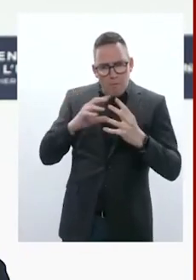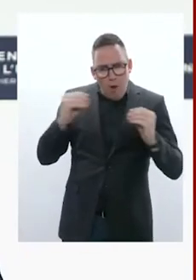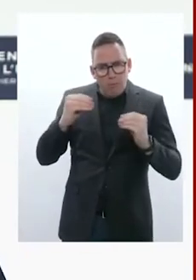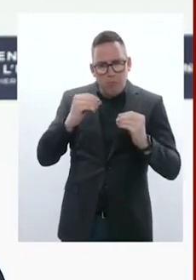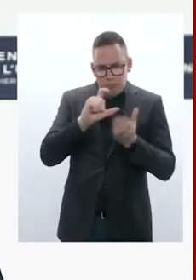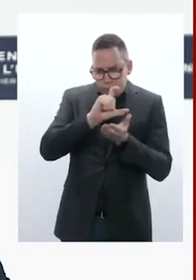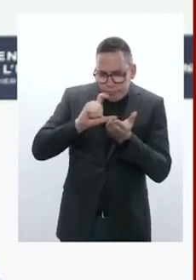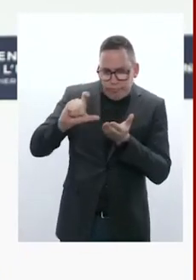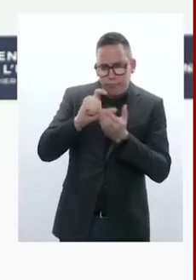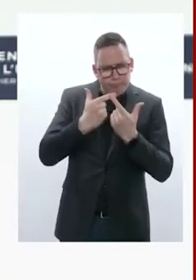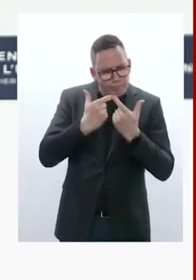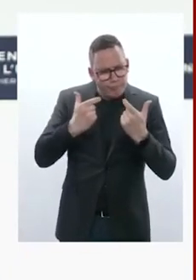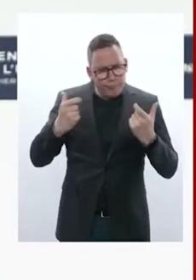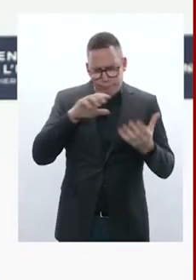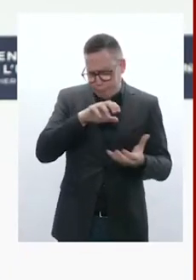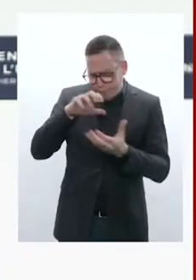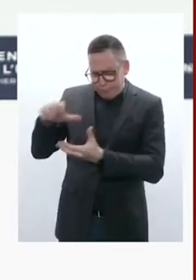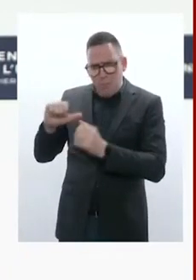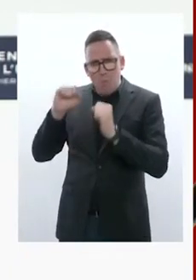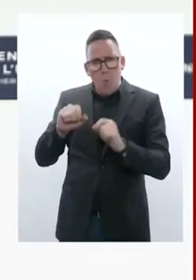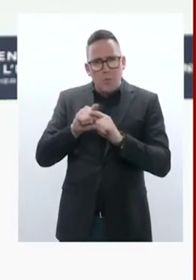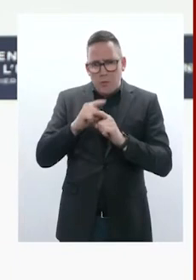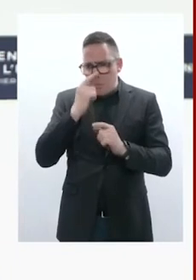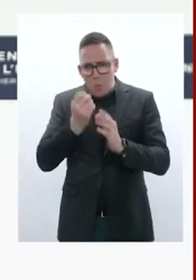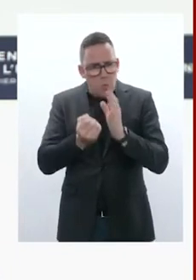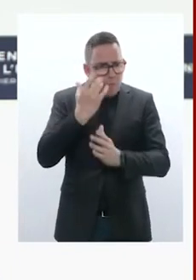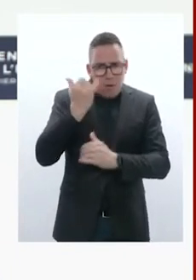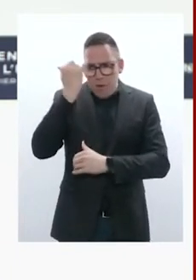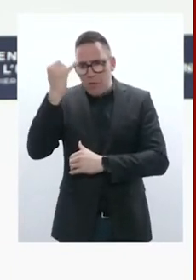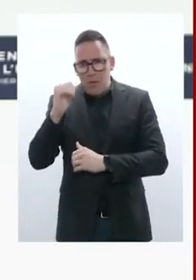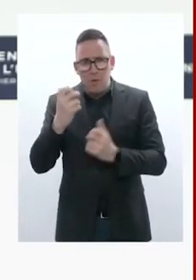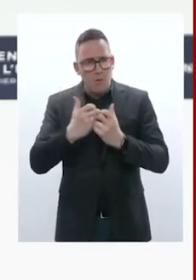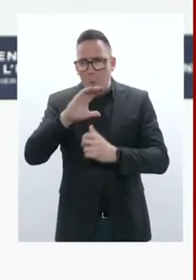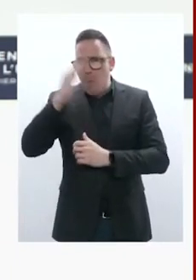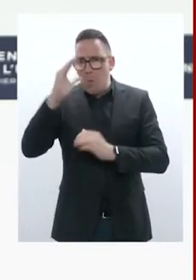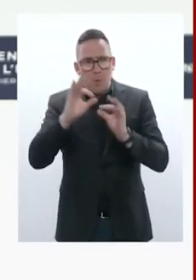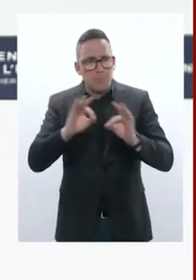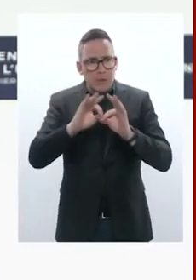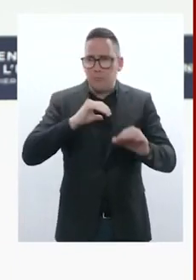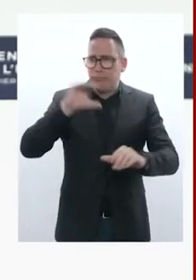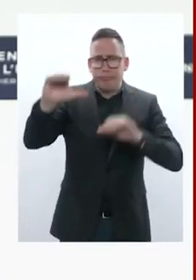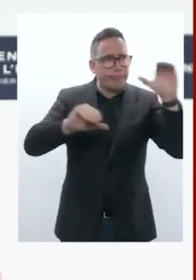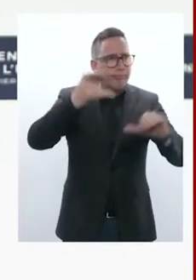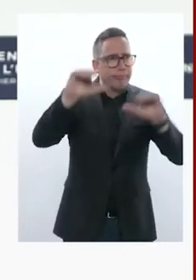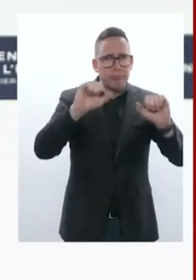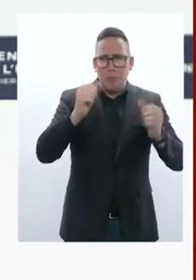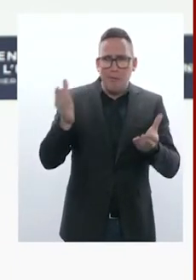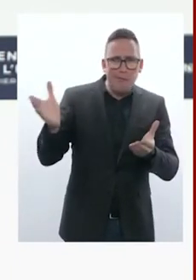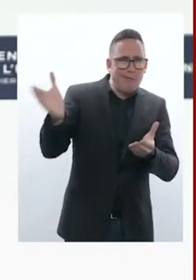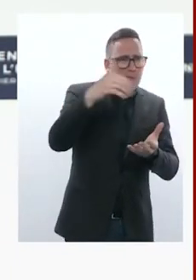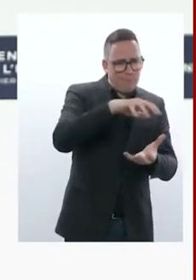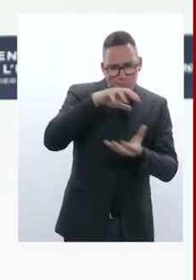nouvelles proposées pour aller solliciter des pays tiers, en même temps que nous avons tous pris conscience de la nécessité